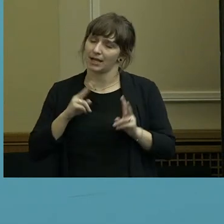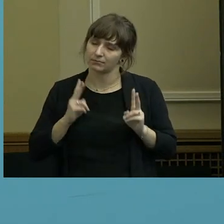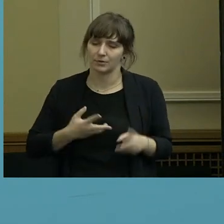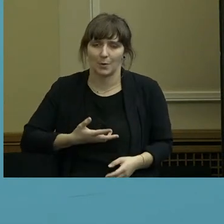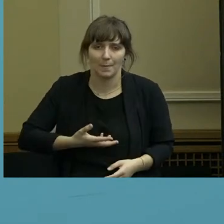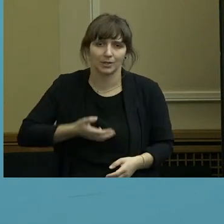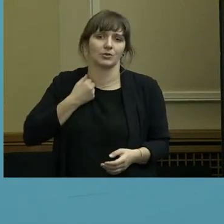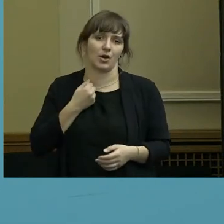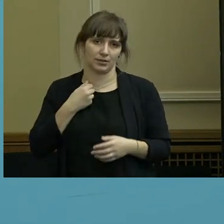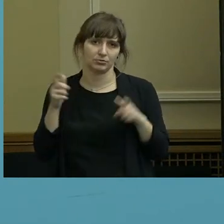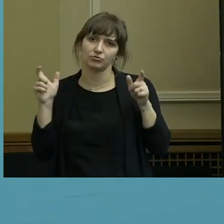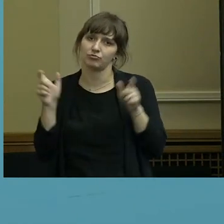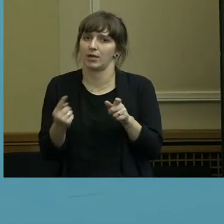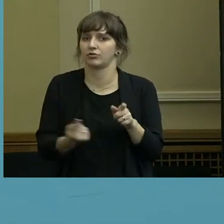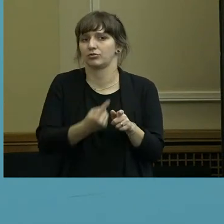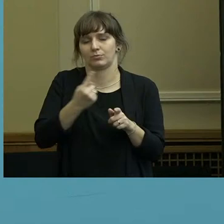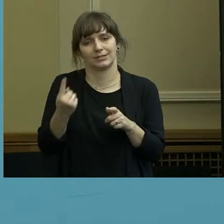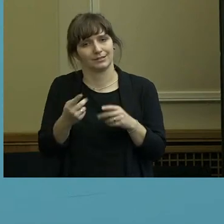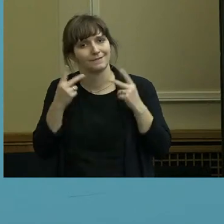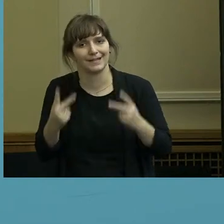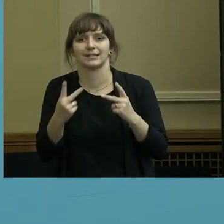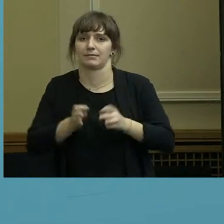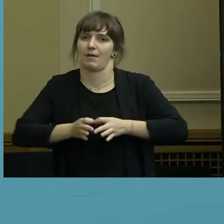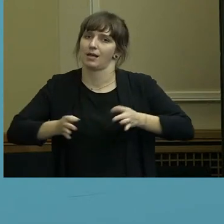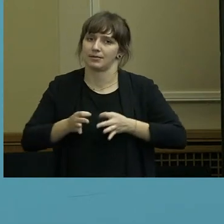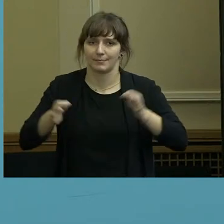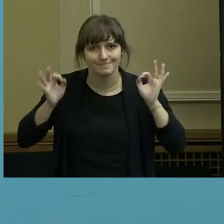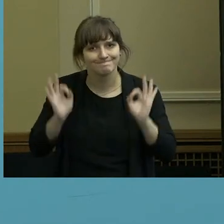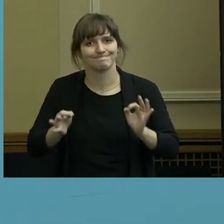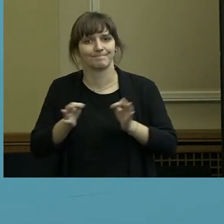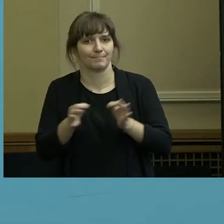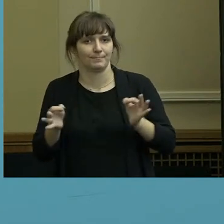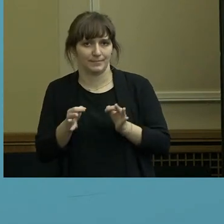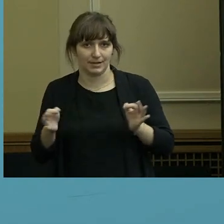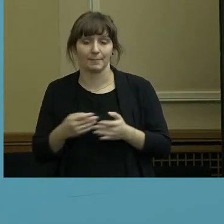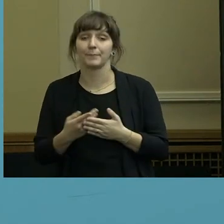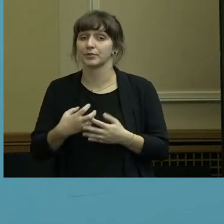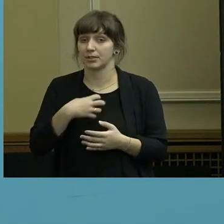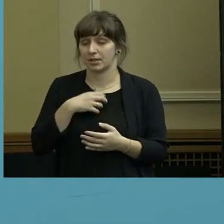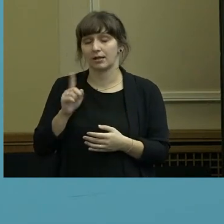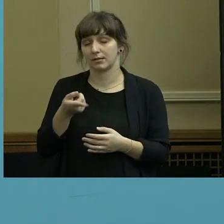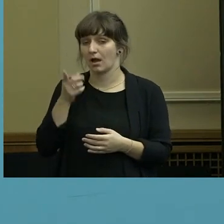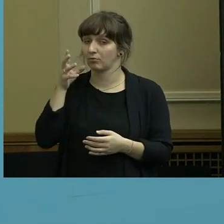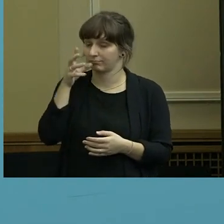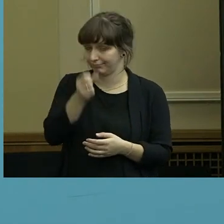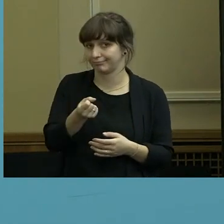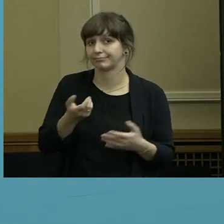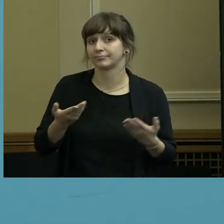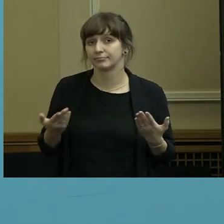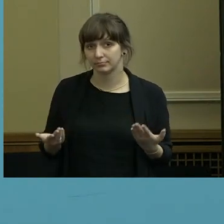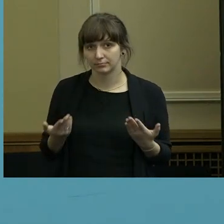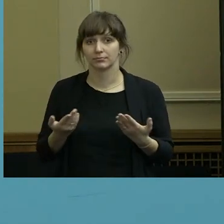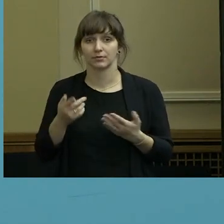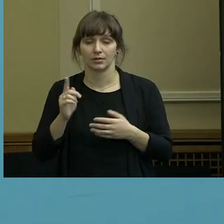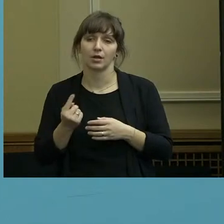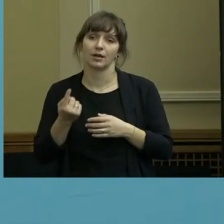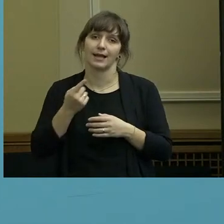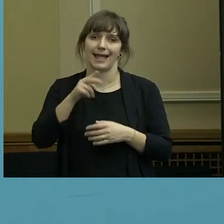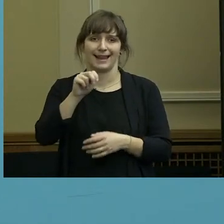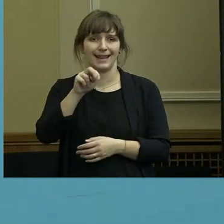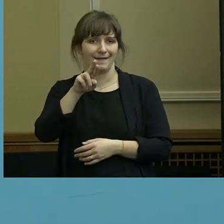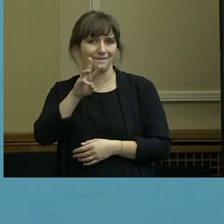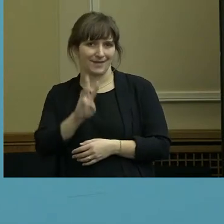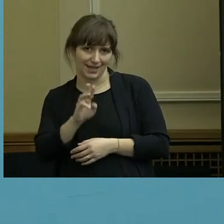es eine wichtige Maßnahme ist. Im Übrigen hat auch der Senat zur Kenntnis genommen, dass ein Oberverwaltungsgericht in Nordrhein